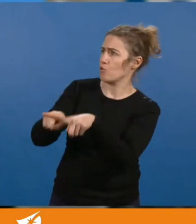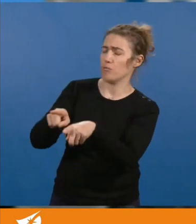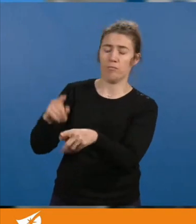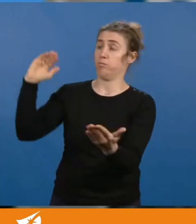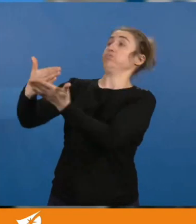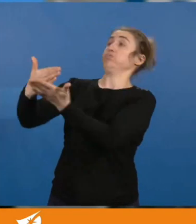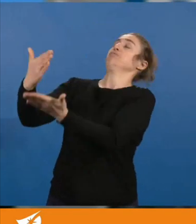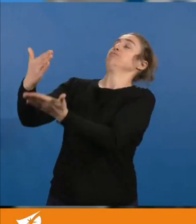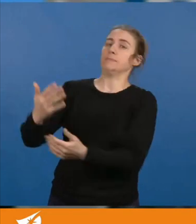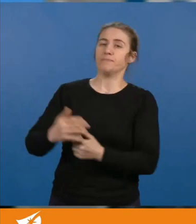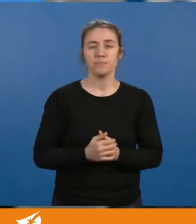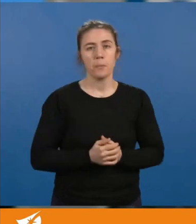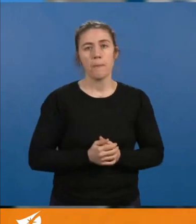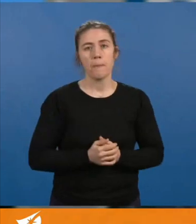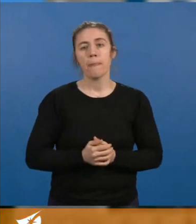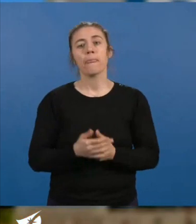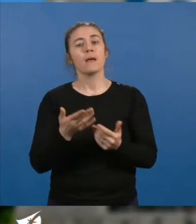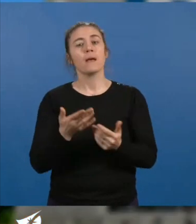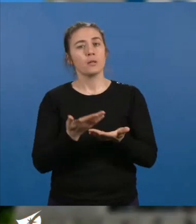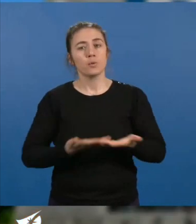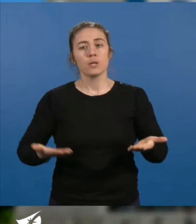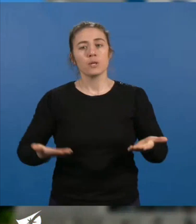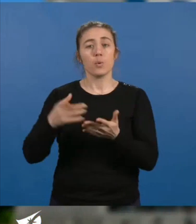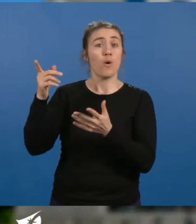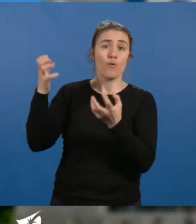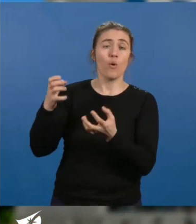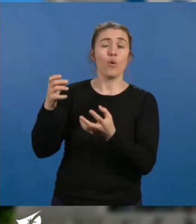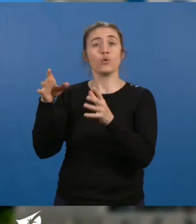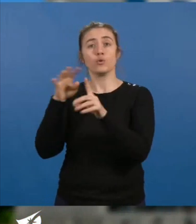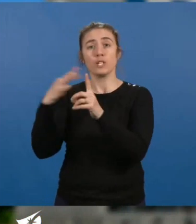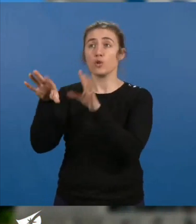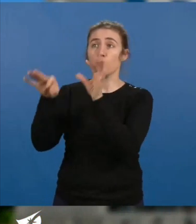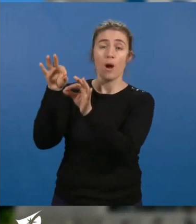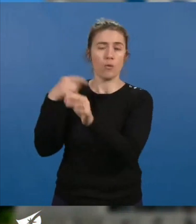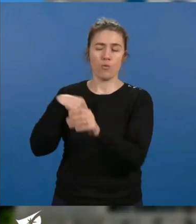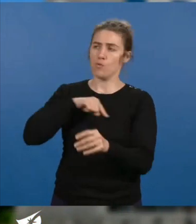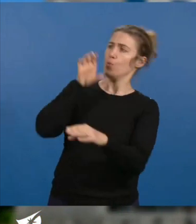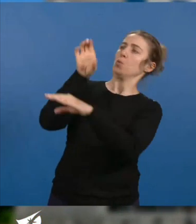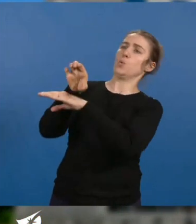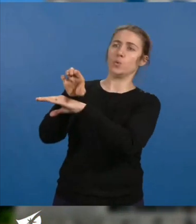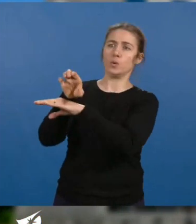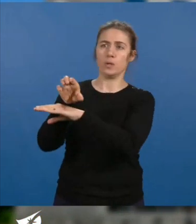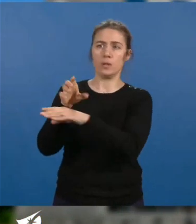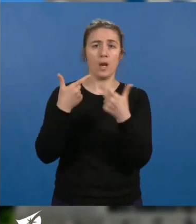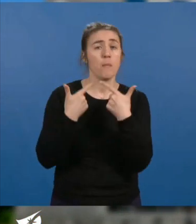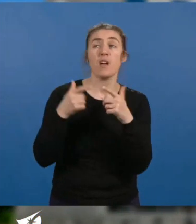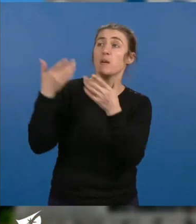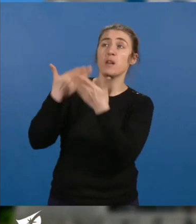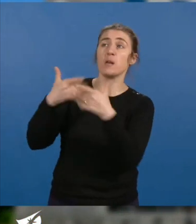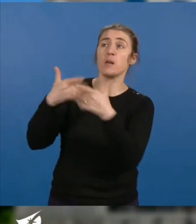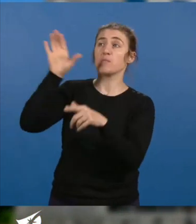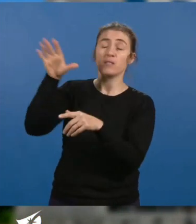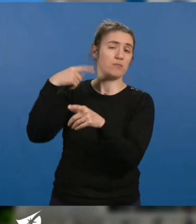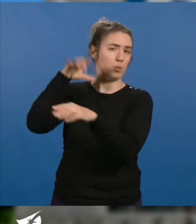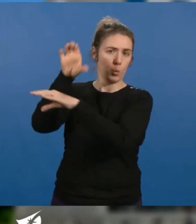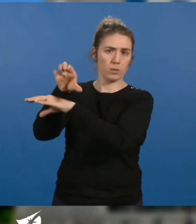'inspiration libérale, idéologique, relevant d'un choix de société auquel nous nous opposons, méprise l'humain. C'est un projet